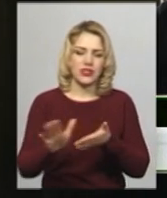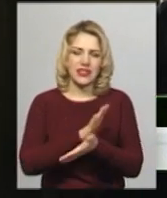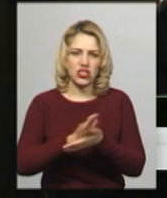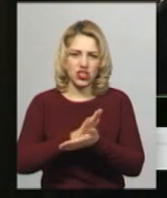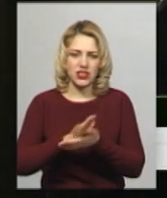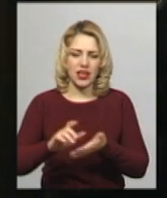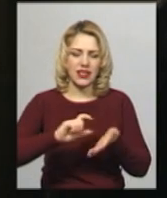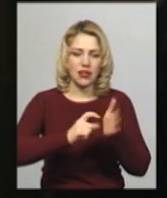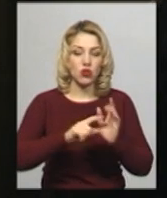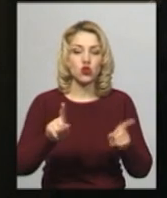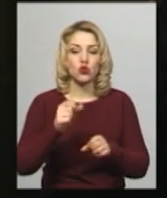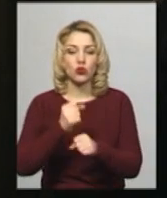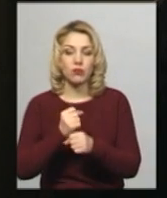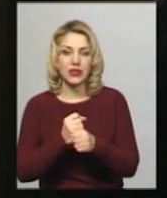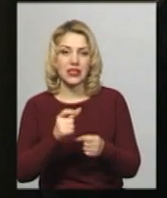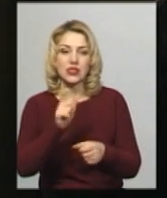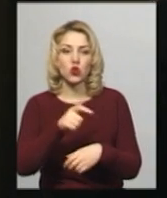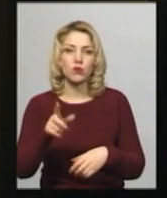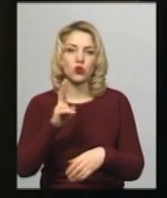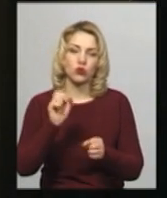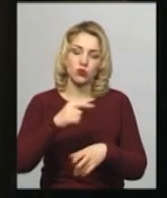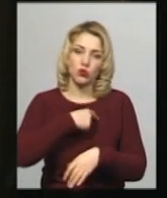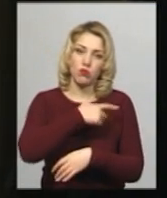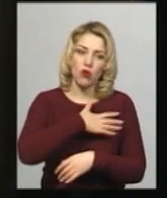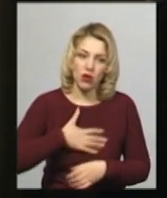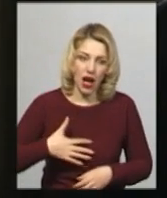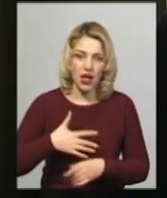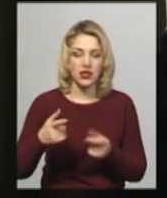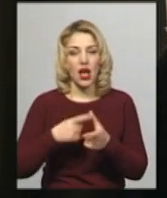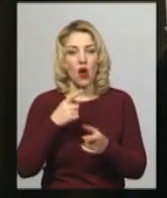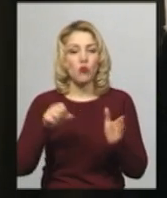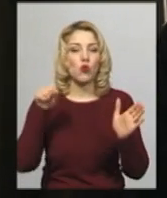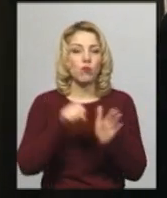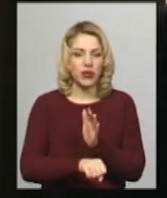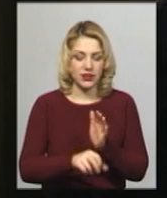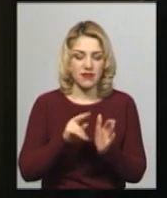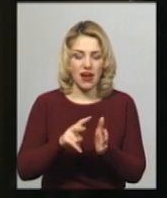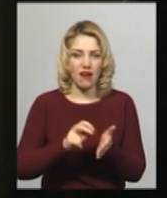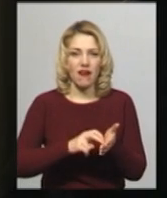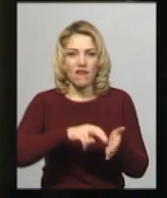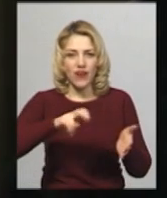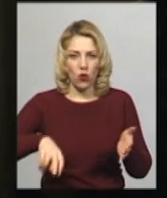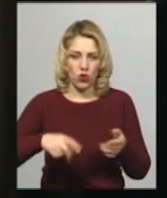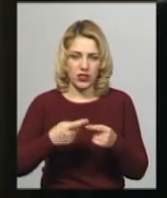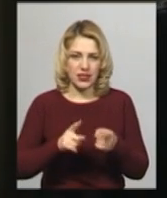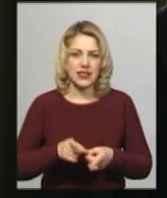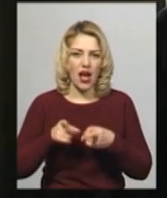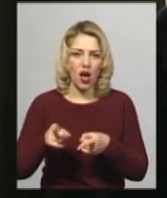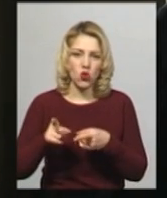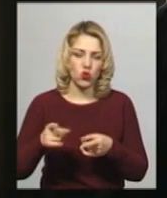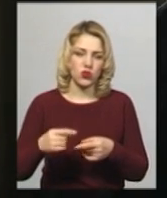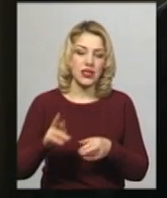що робити з тими людьми, які там можуть бути поранені, можуть бути вбитись, як виходити з цієї загрози, як правильно